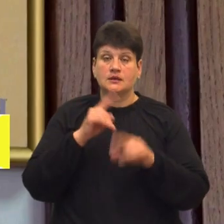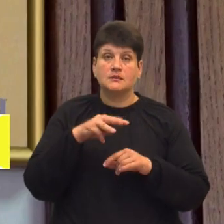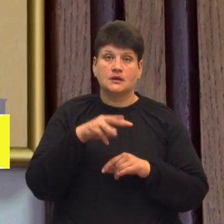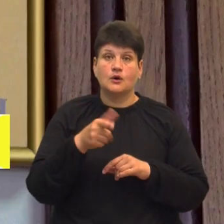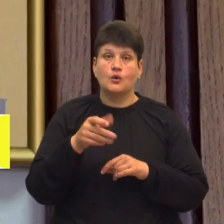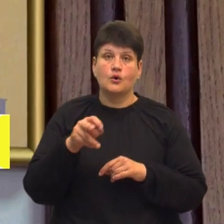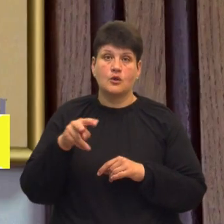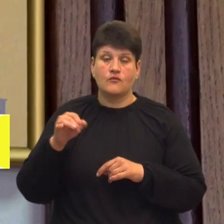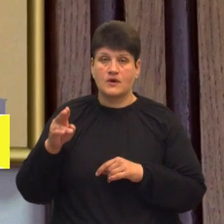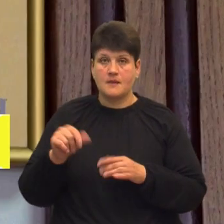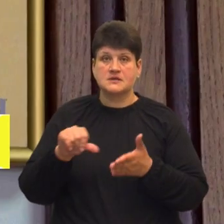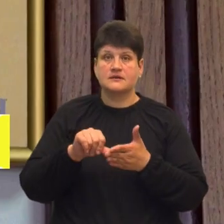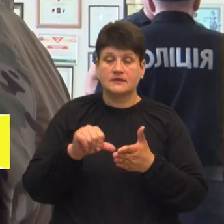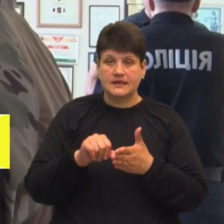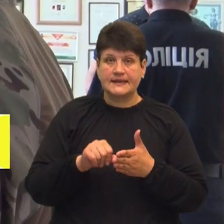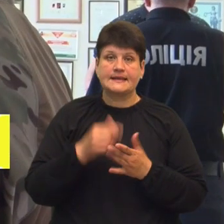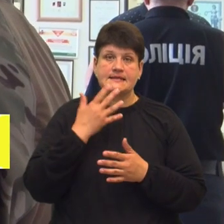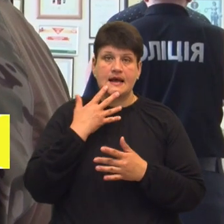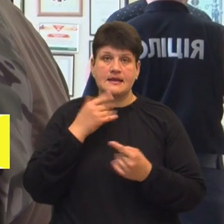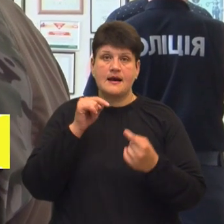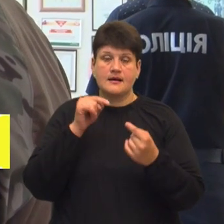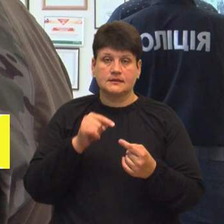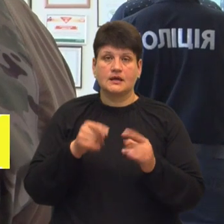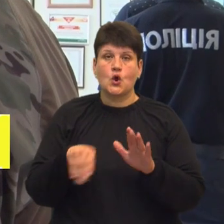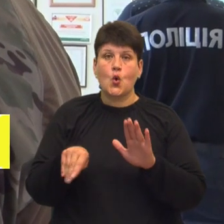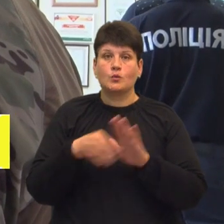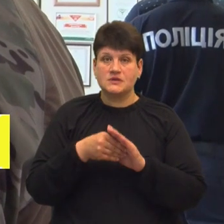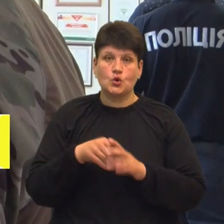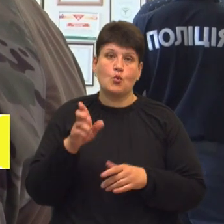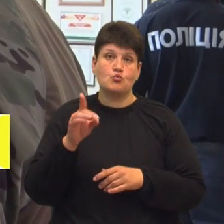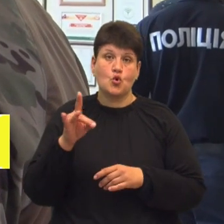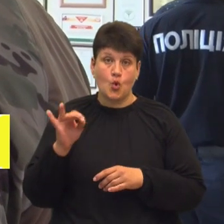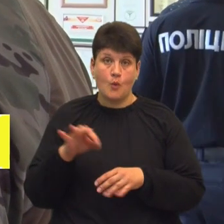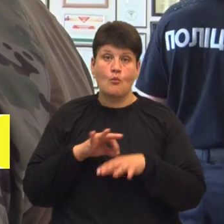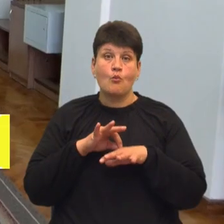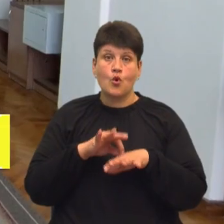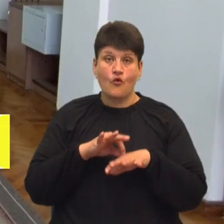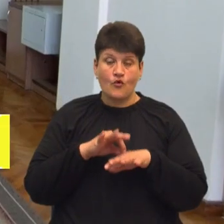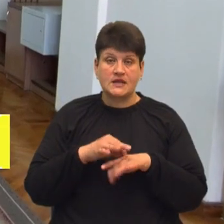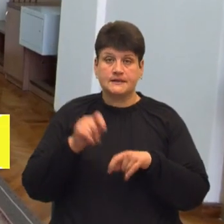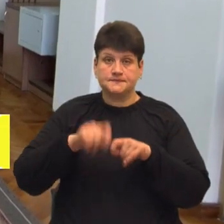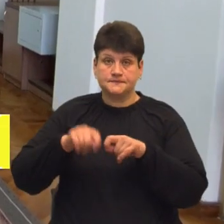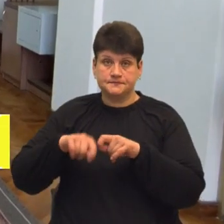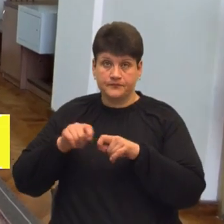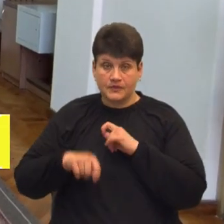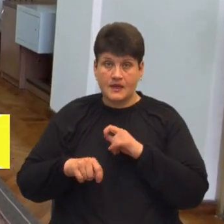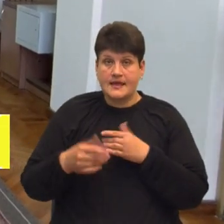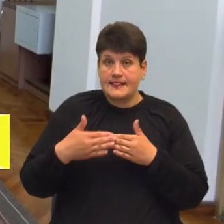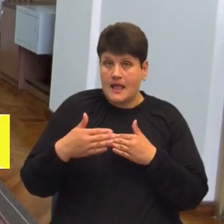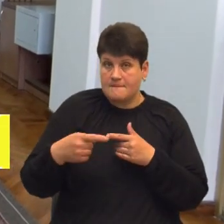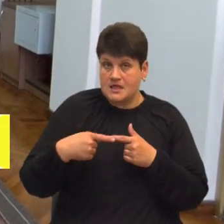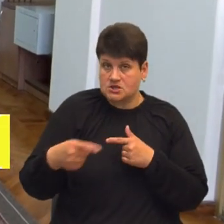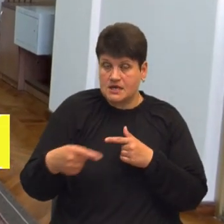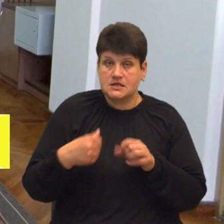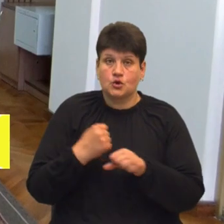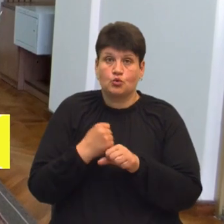представники Національного антикорупційного бюро проводять слідчі дії. Також на накамеру сказали, що наближатися до його робочого кабінету